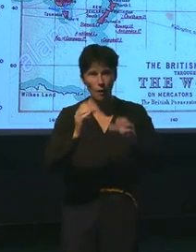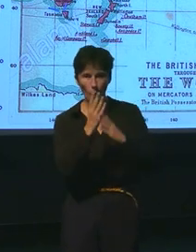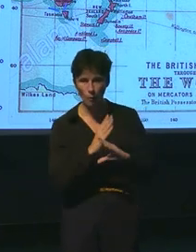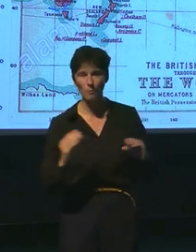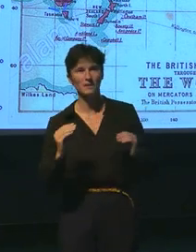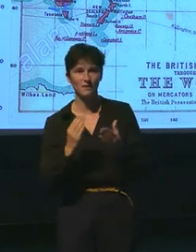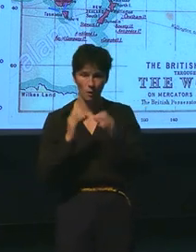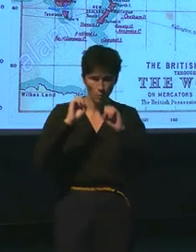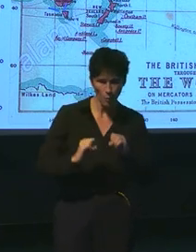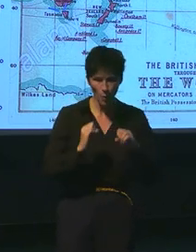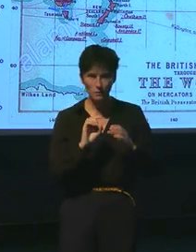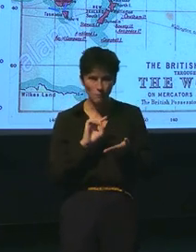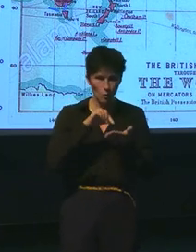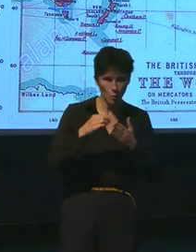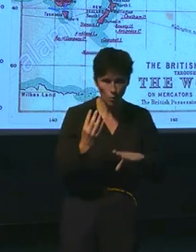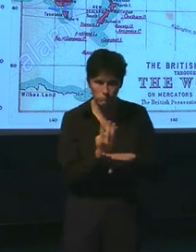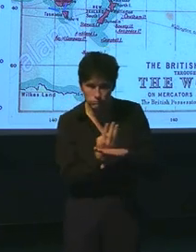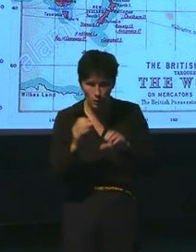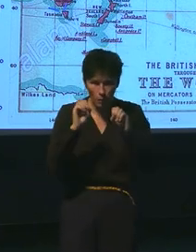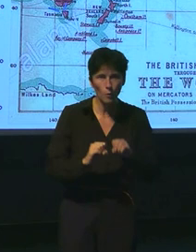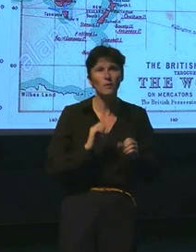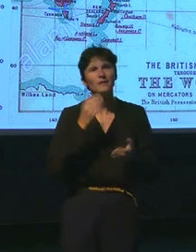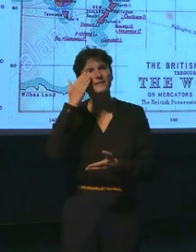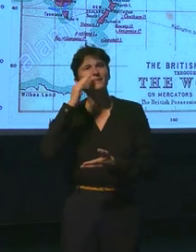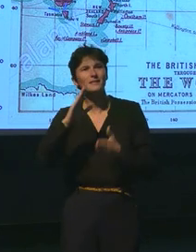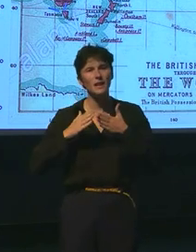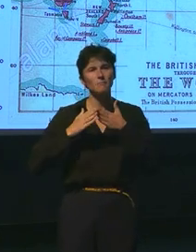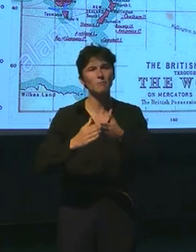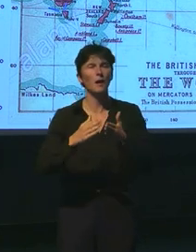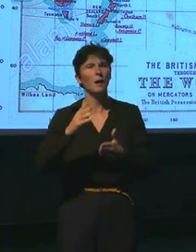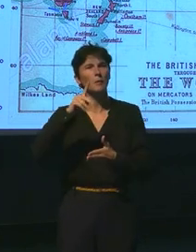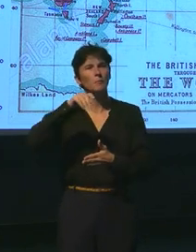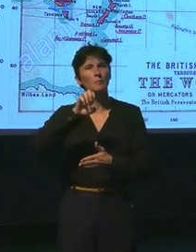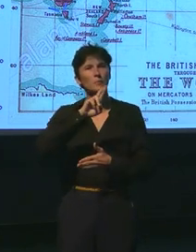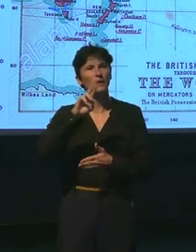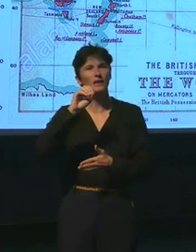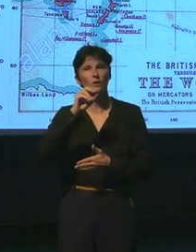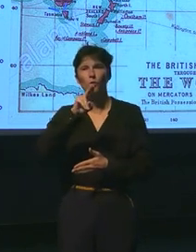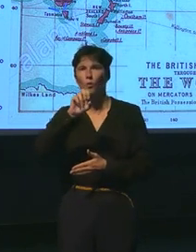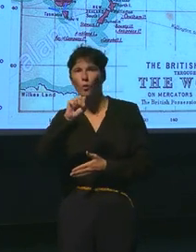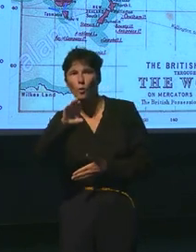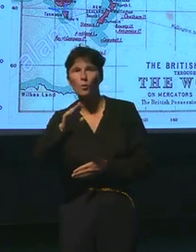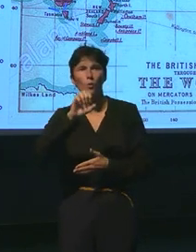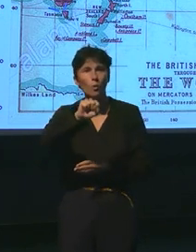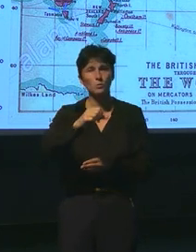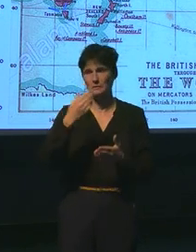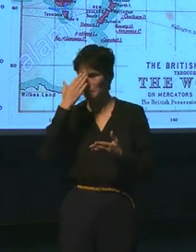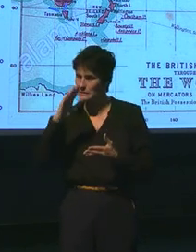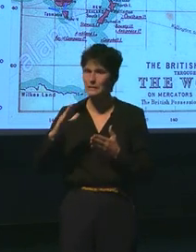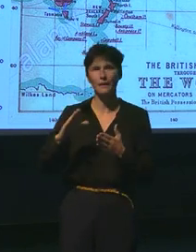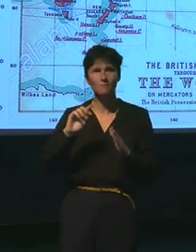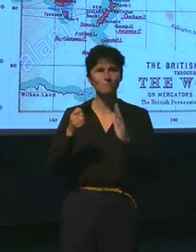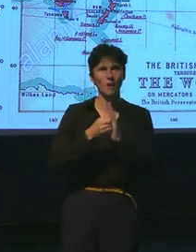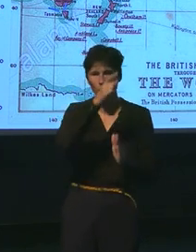là, où la Pérouse, vous souvenez de Jules Verne, pardon, que j'ai voie, lui-même, sur l'échafaud demandant des nouvelles de la Pérouse, dit-on,